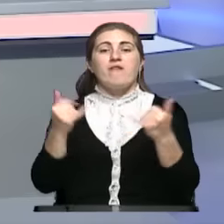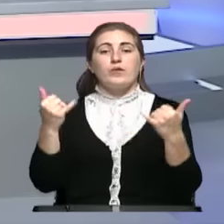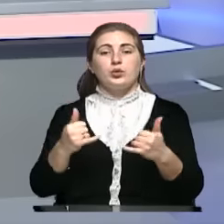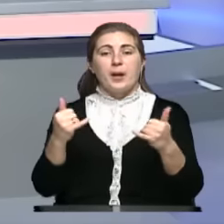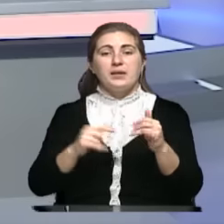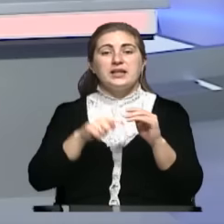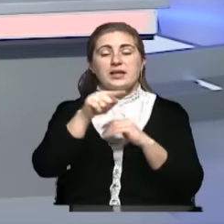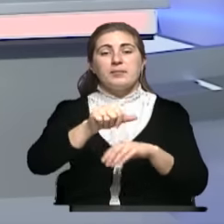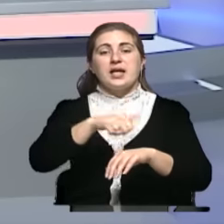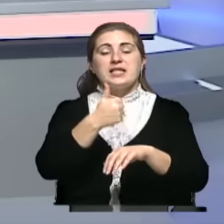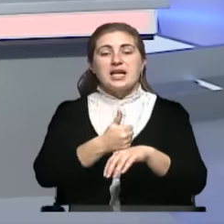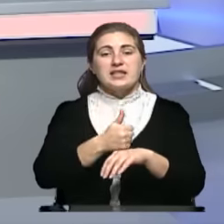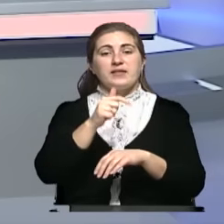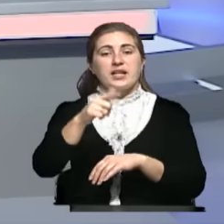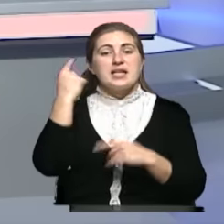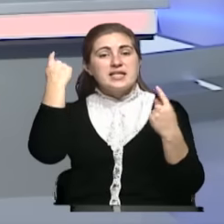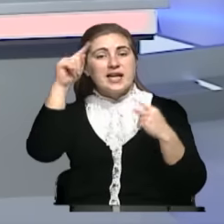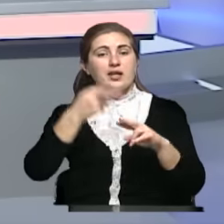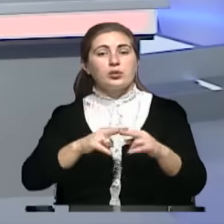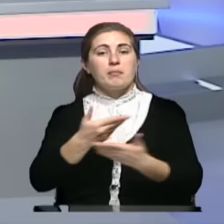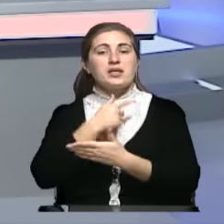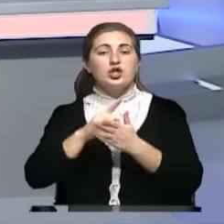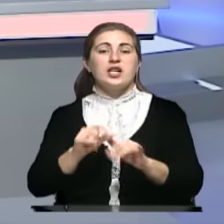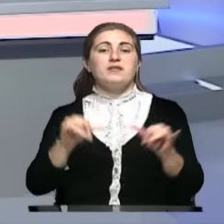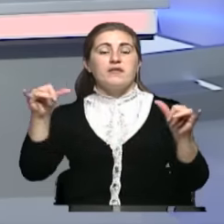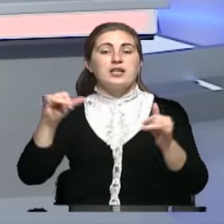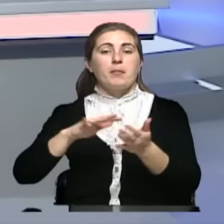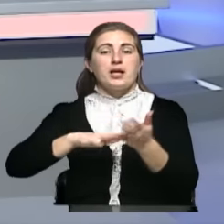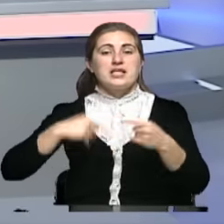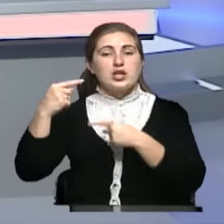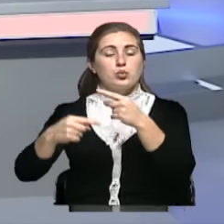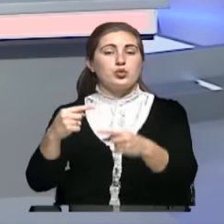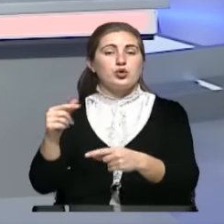тех основных идей, которые мы и должны развивать в последующие годы.